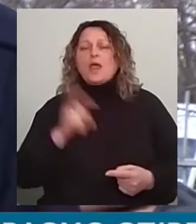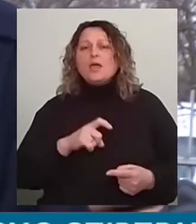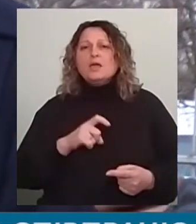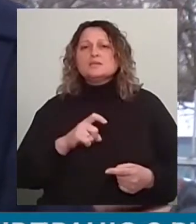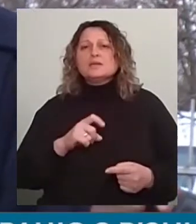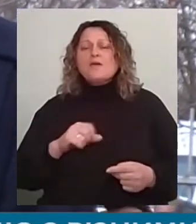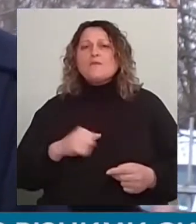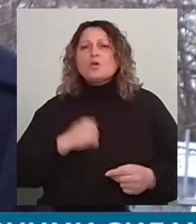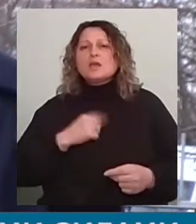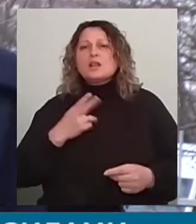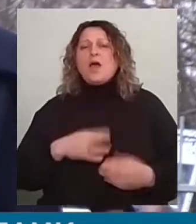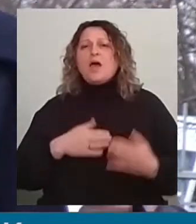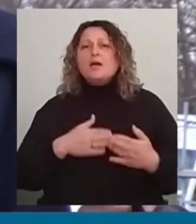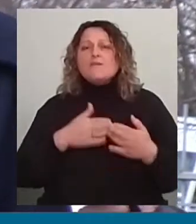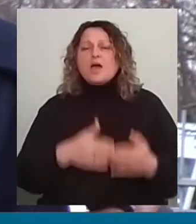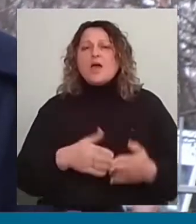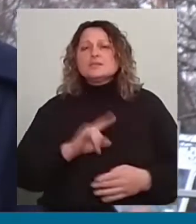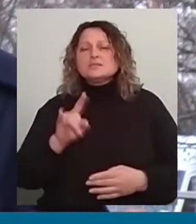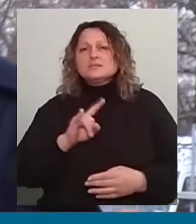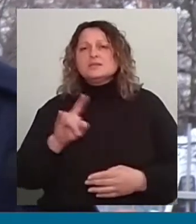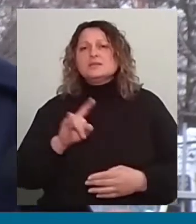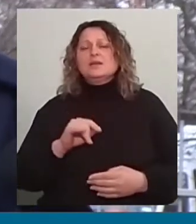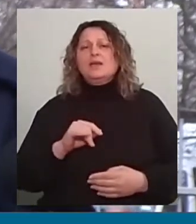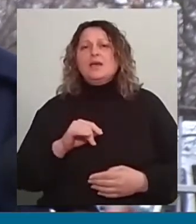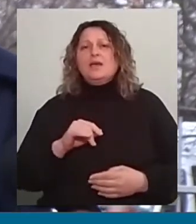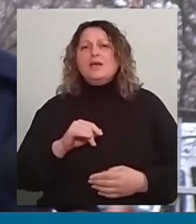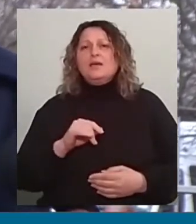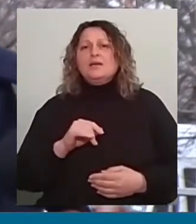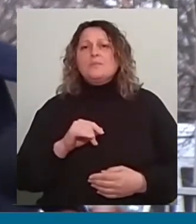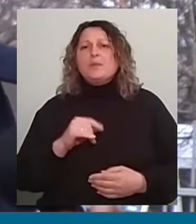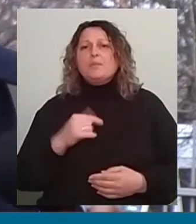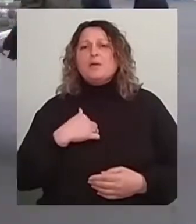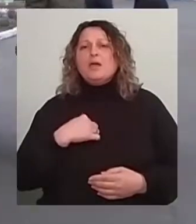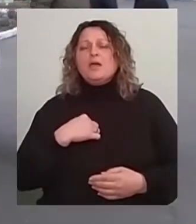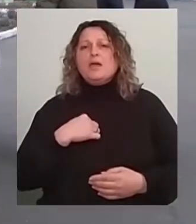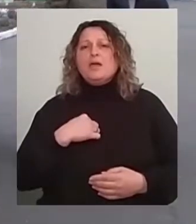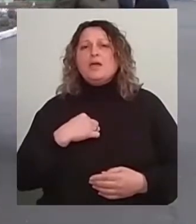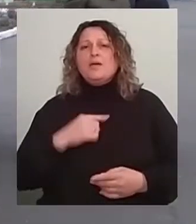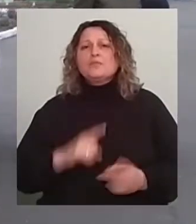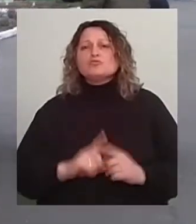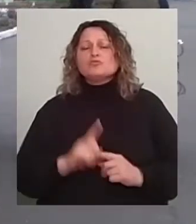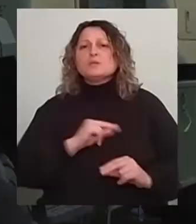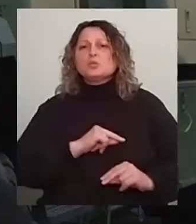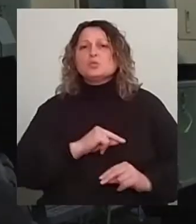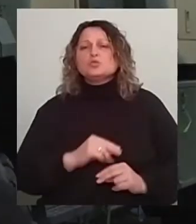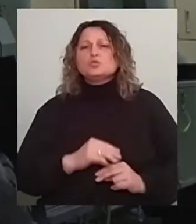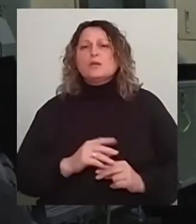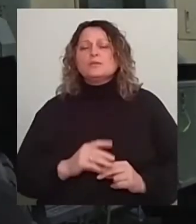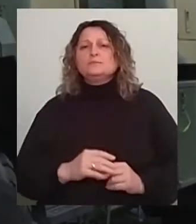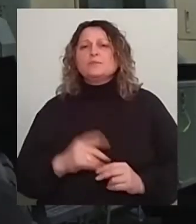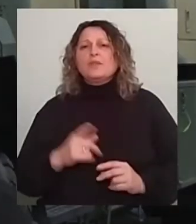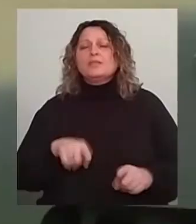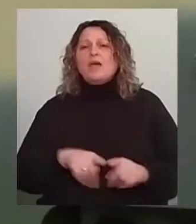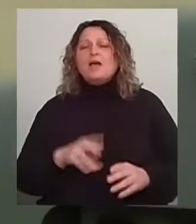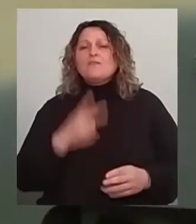-морських сил. Ми активно розвиваємо співроблення з різними силами. Так виглядає ракетний комплекс «Нептун».